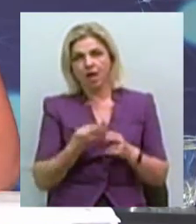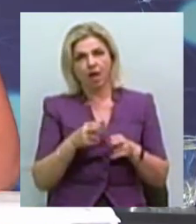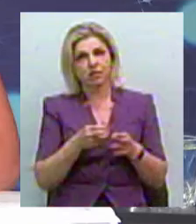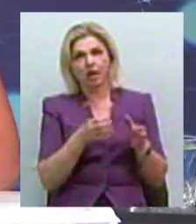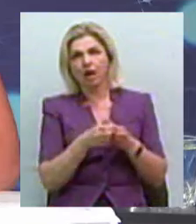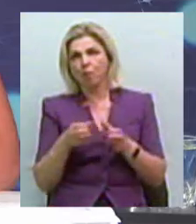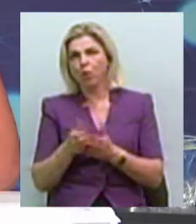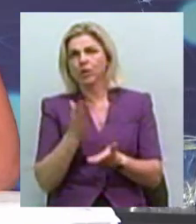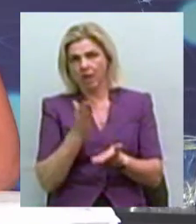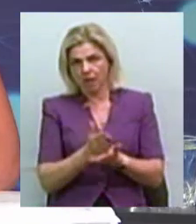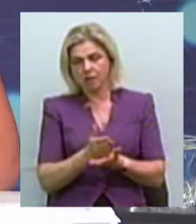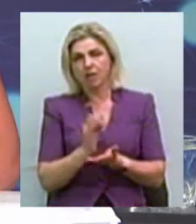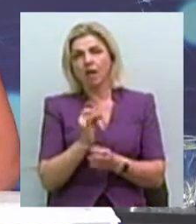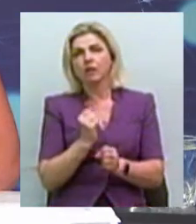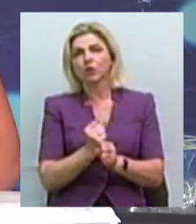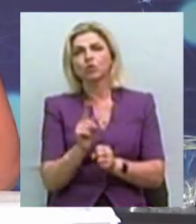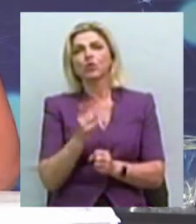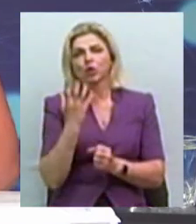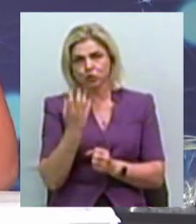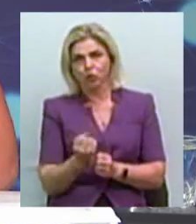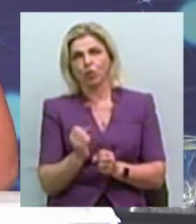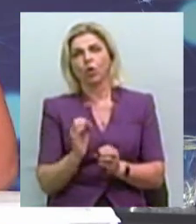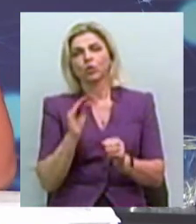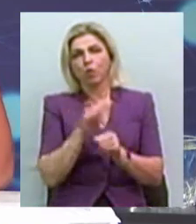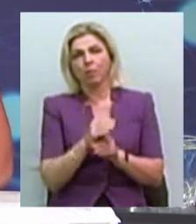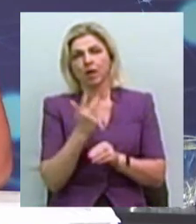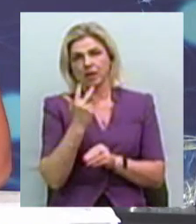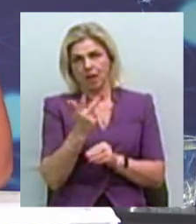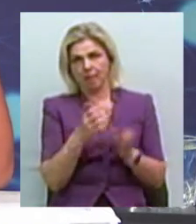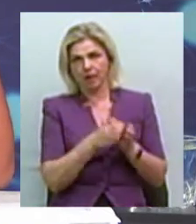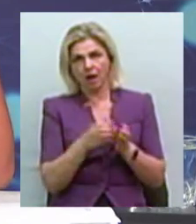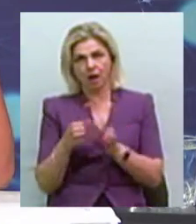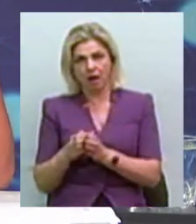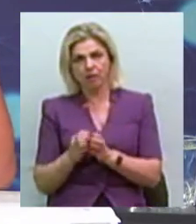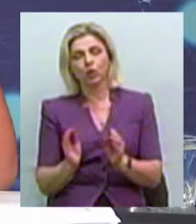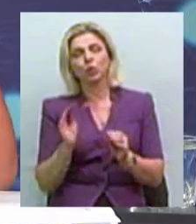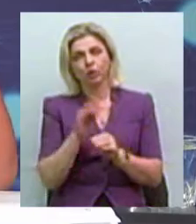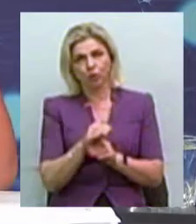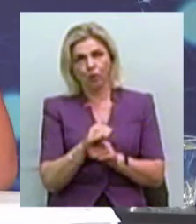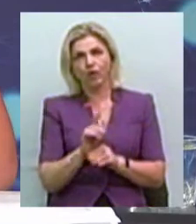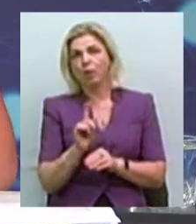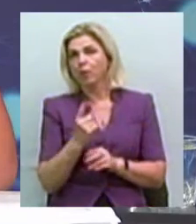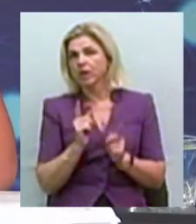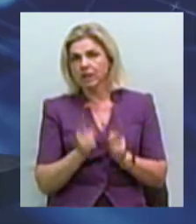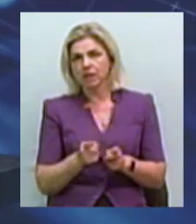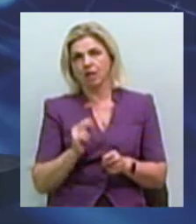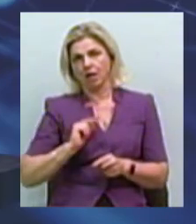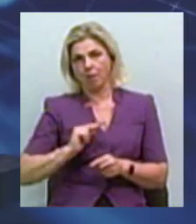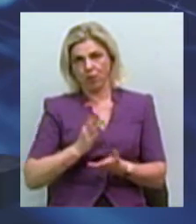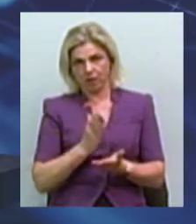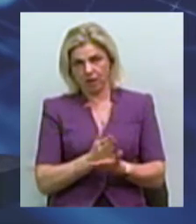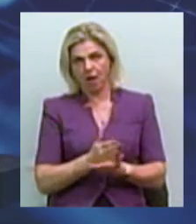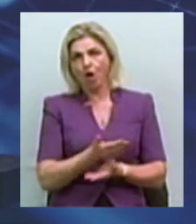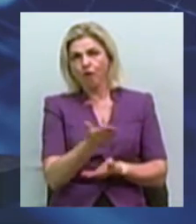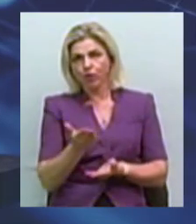бригад. І ми зараз працюємо над тим, щоб створити ще три мобільні бригади. Додатково? Додатково. Тому що, дійсно, робота є, і вони допомагають